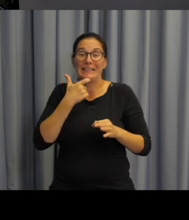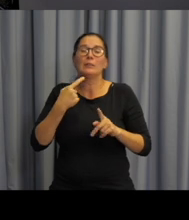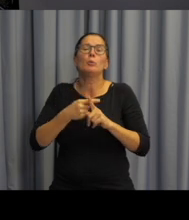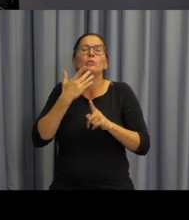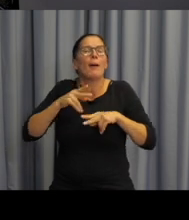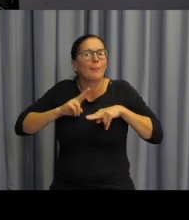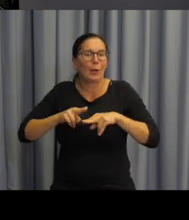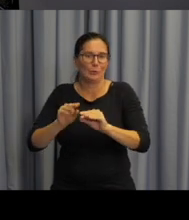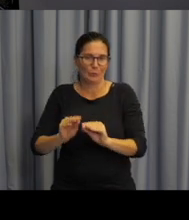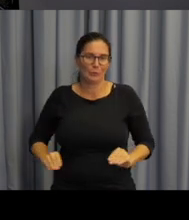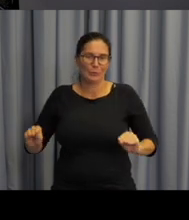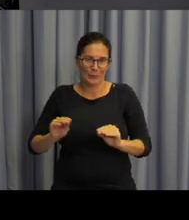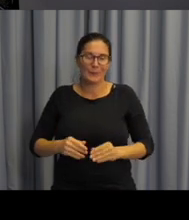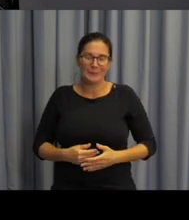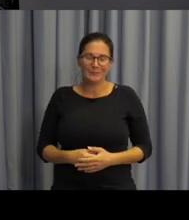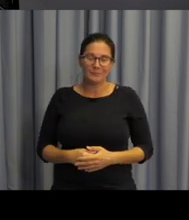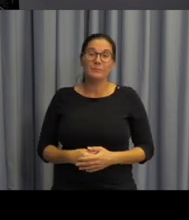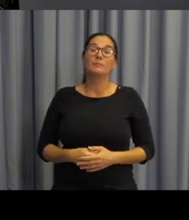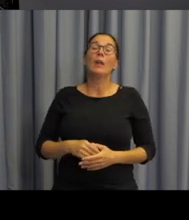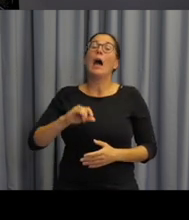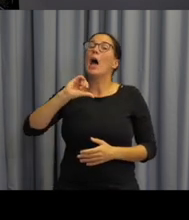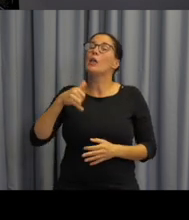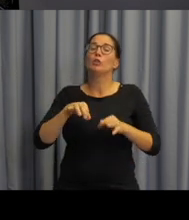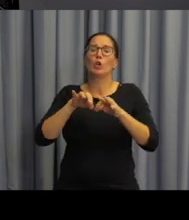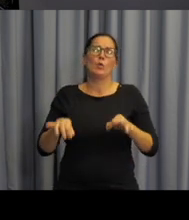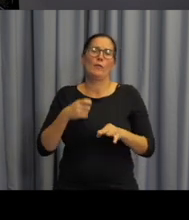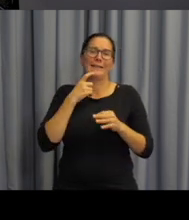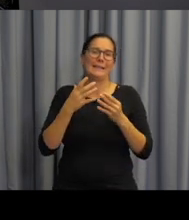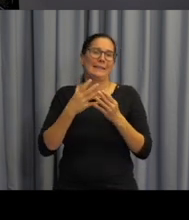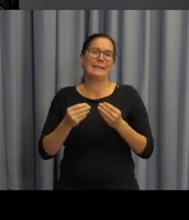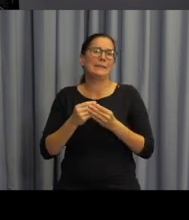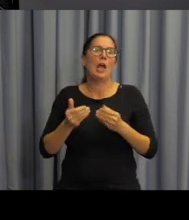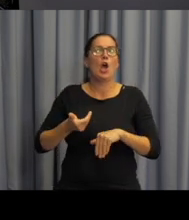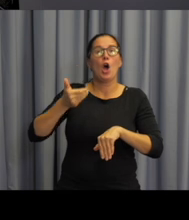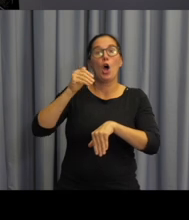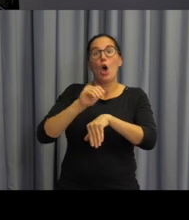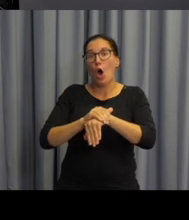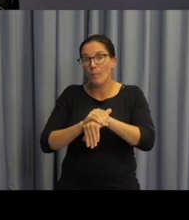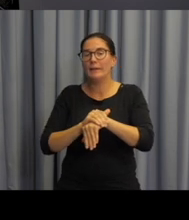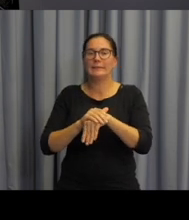Ale na úplný úvod mi dovolte několik obecných